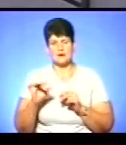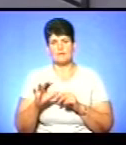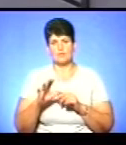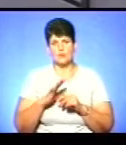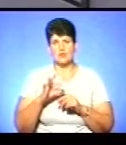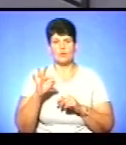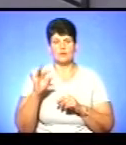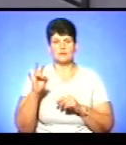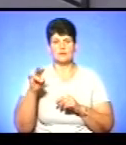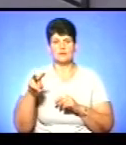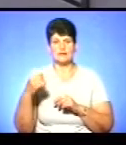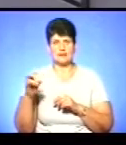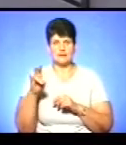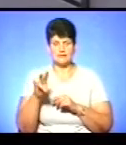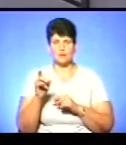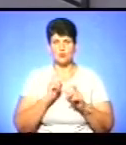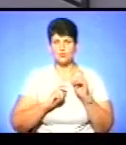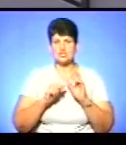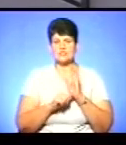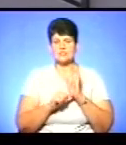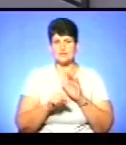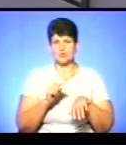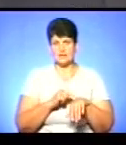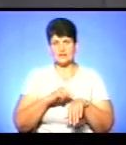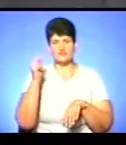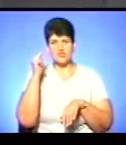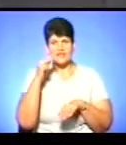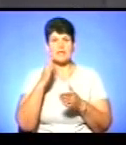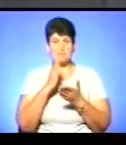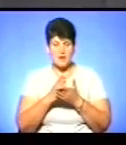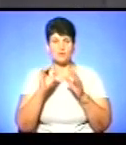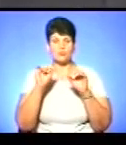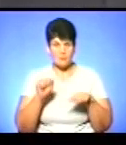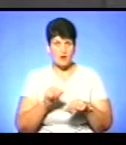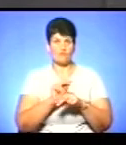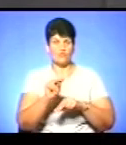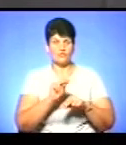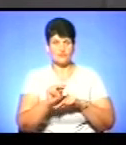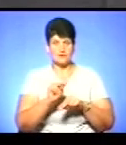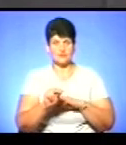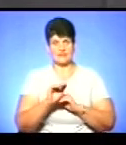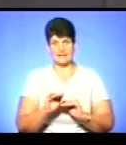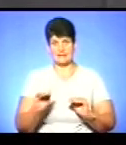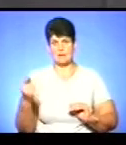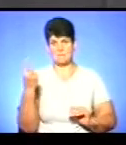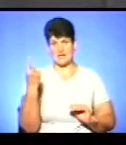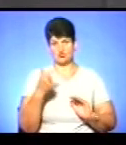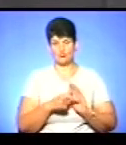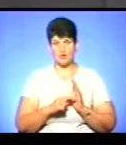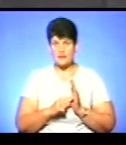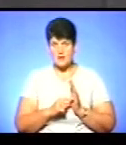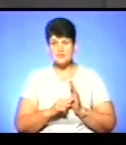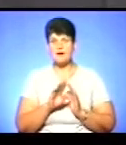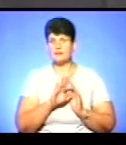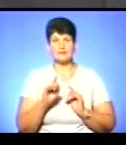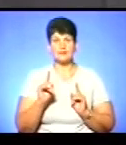-курси 60 годин навчання і мають право тепер викладати, навчати дітей у першому класі. Проте,